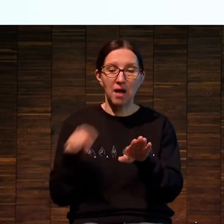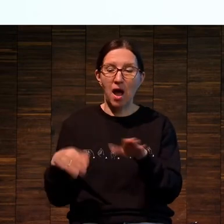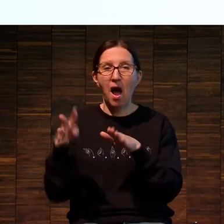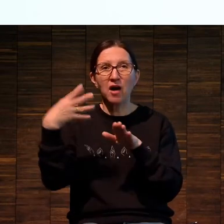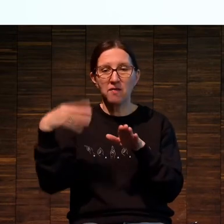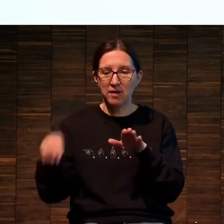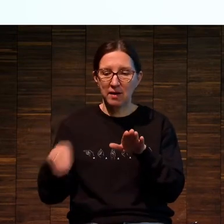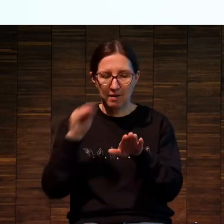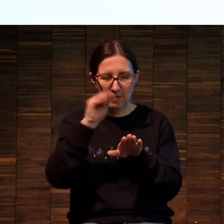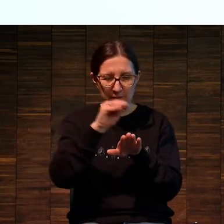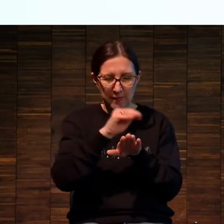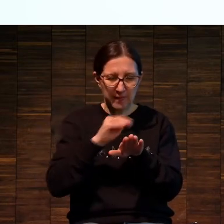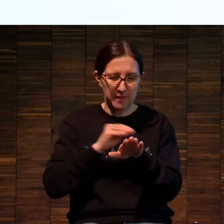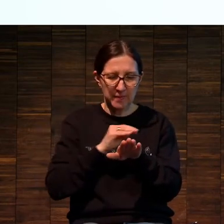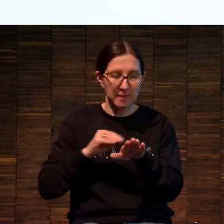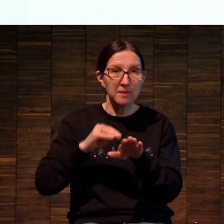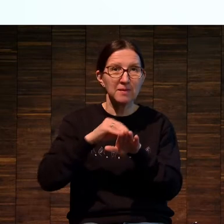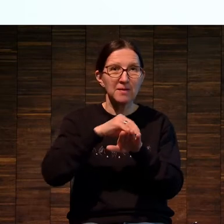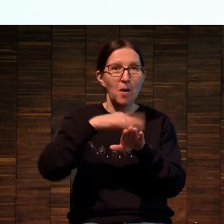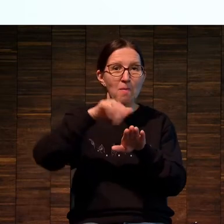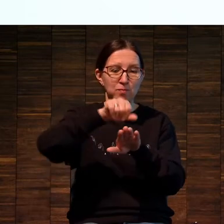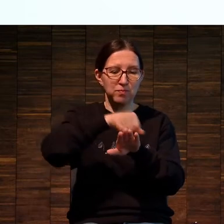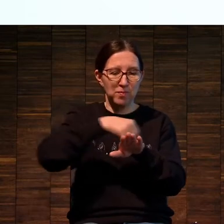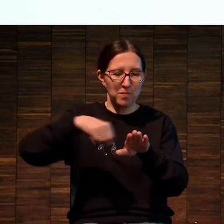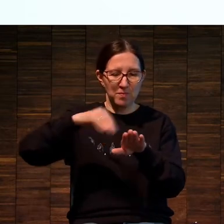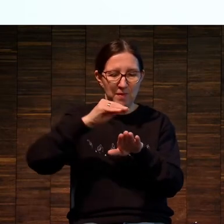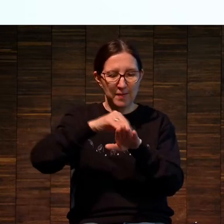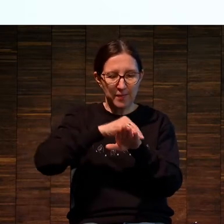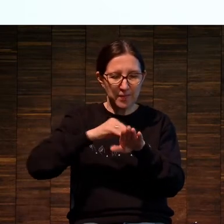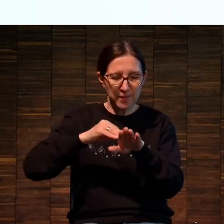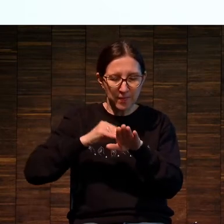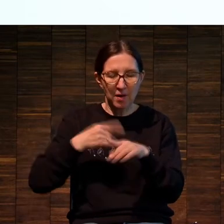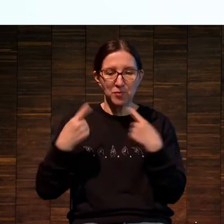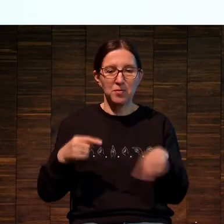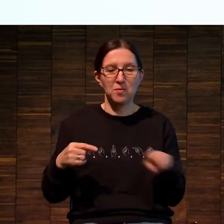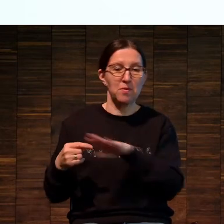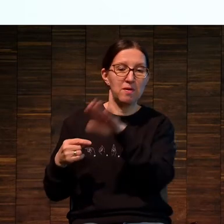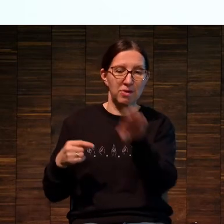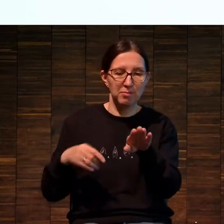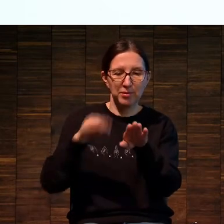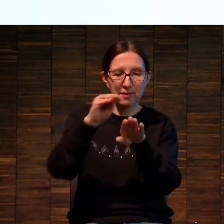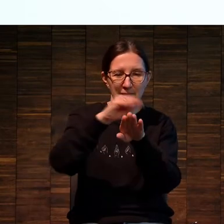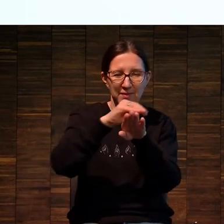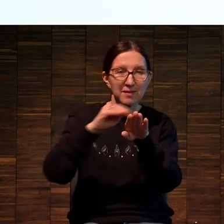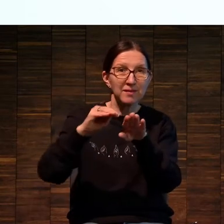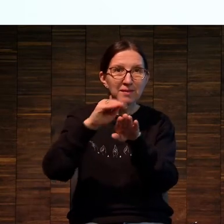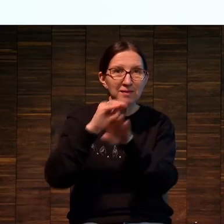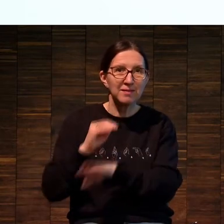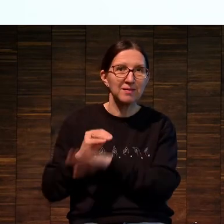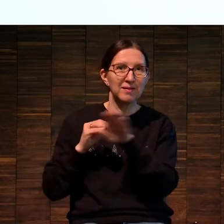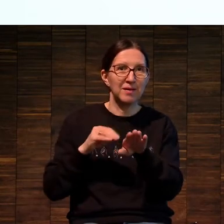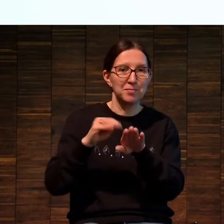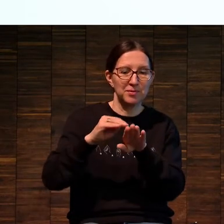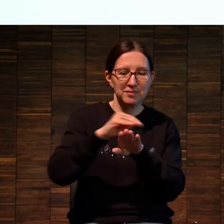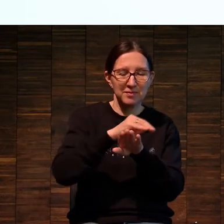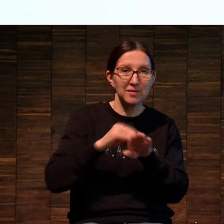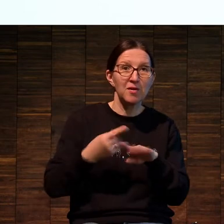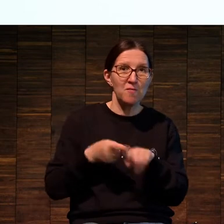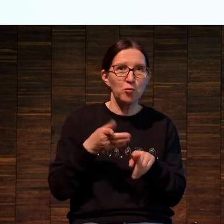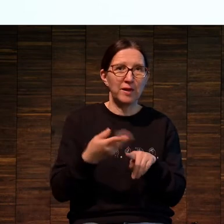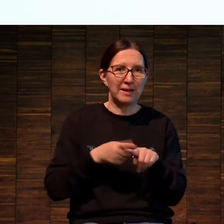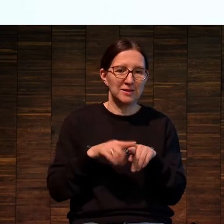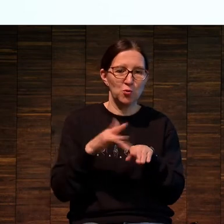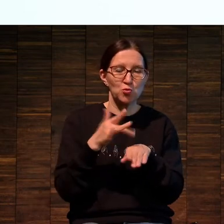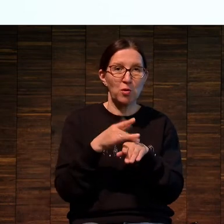акварели, ну не акварели самой, а такой вот на водной основе, раскрашивались вот эти вот